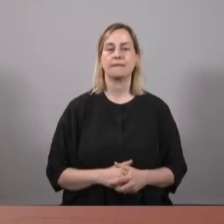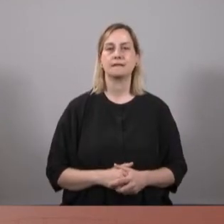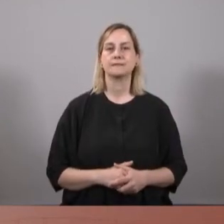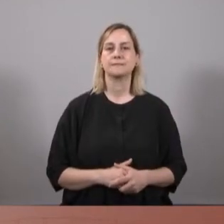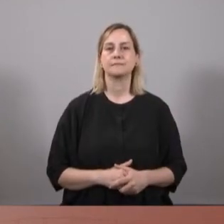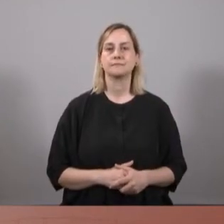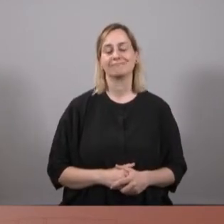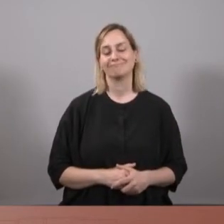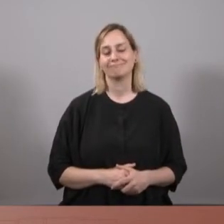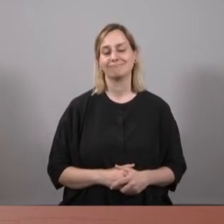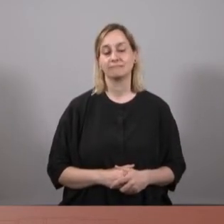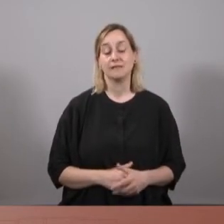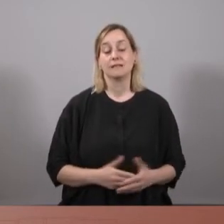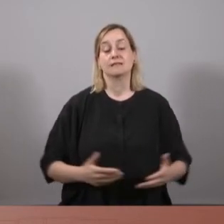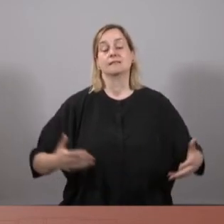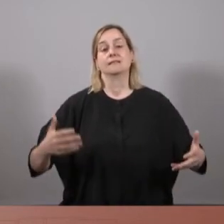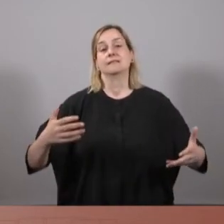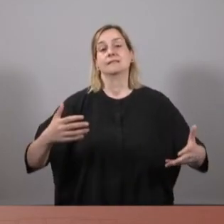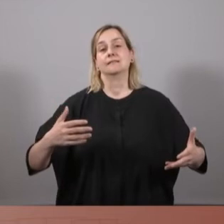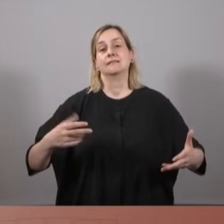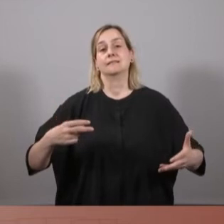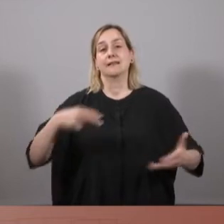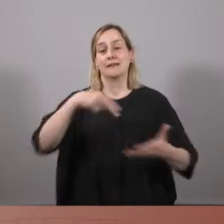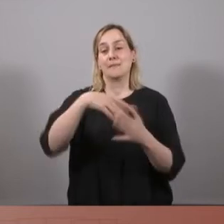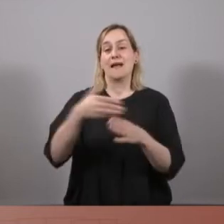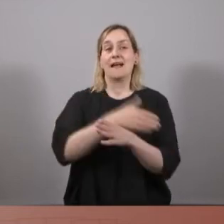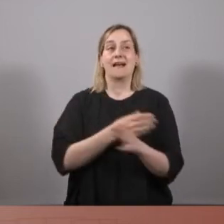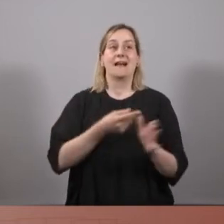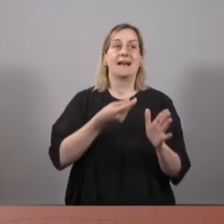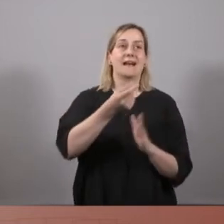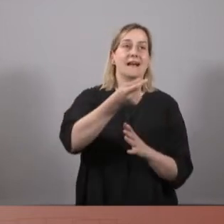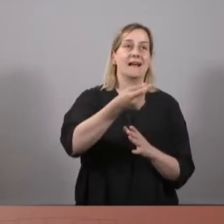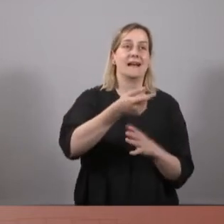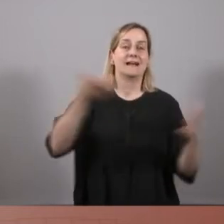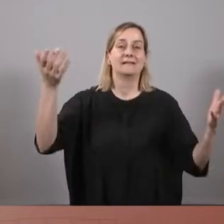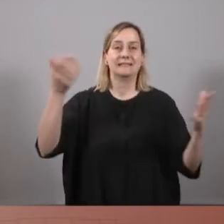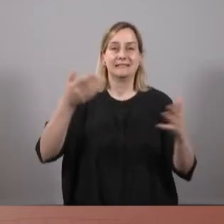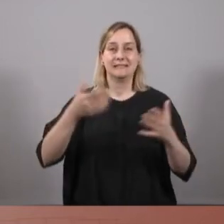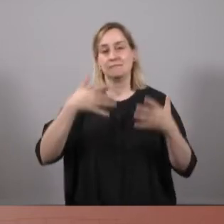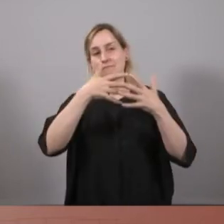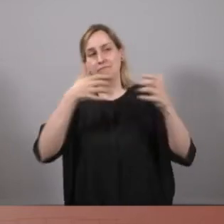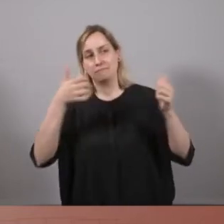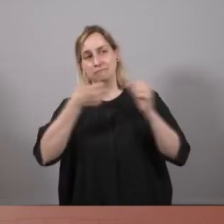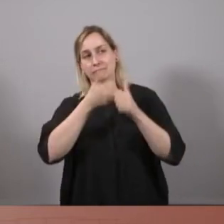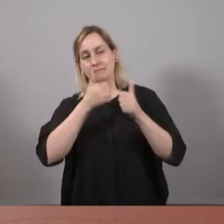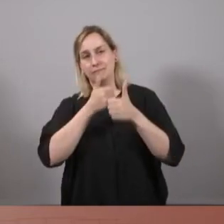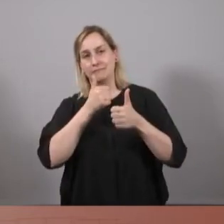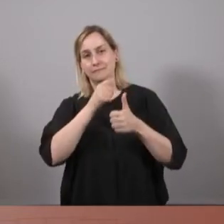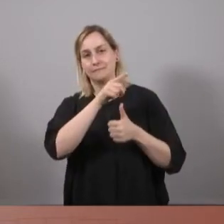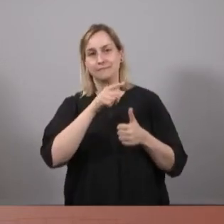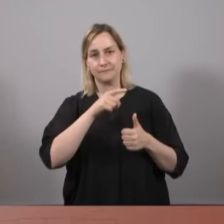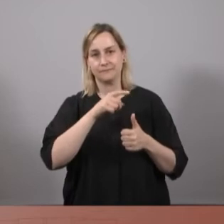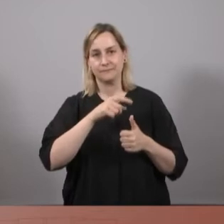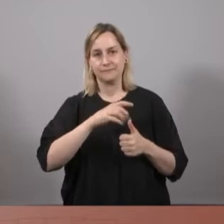Bé, després d'aquesta intervenció que m'ha precedit, no puc fer més que parafrasar el